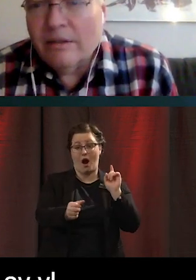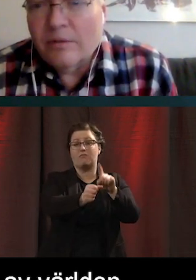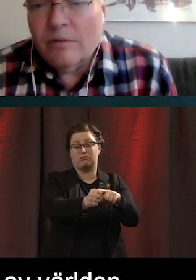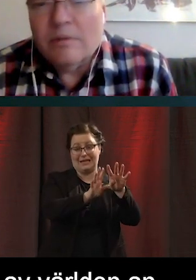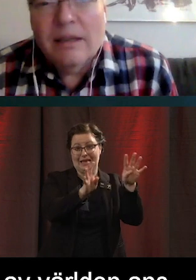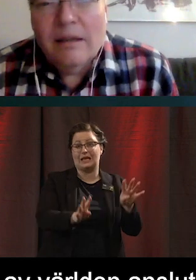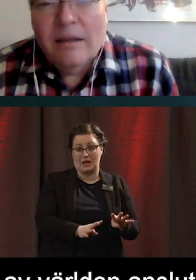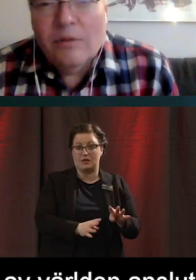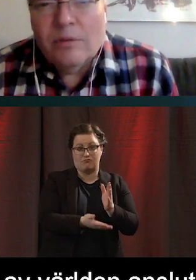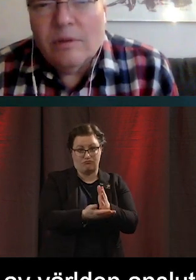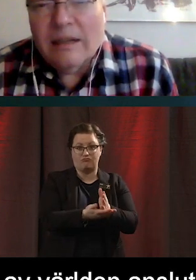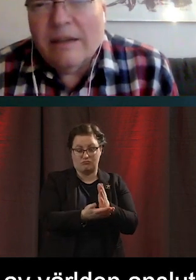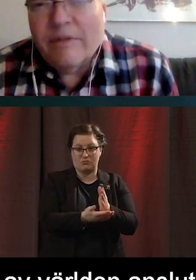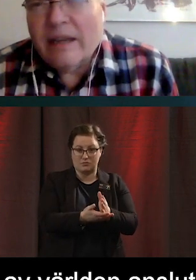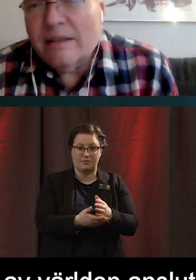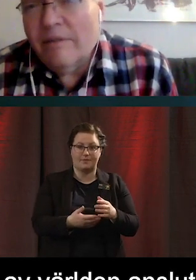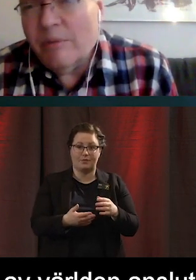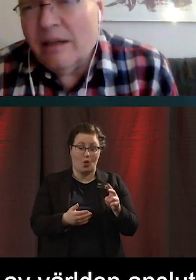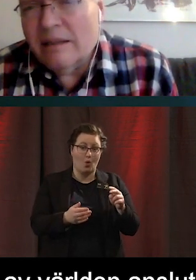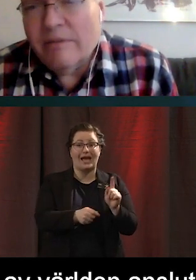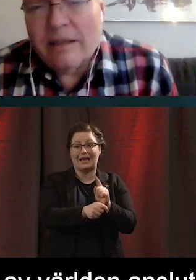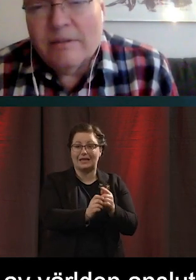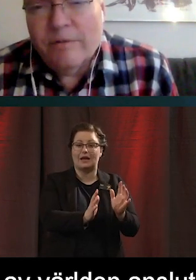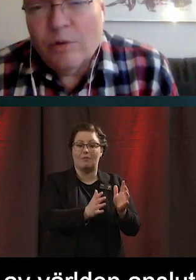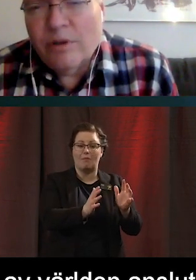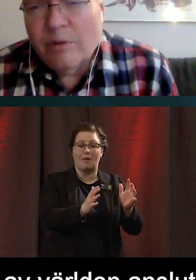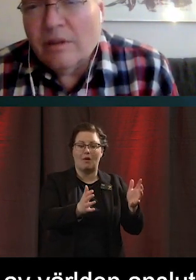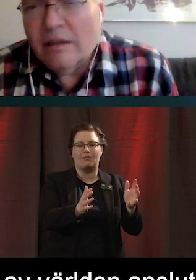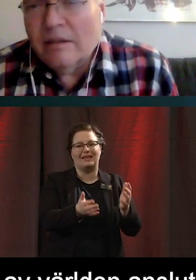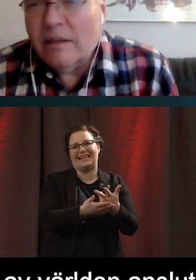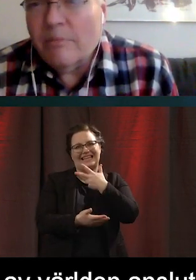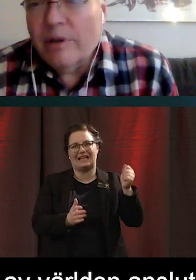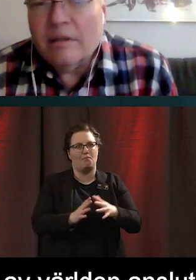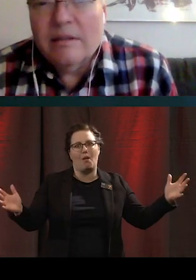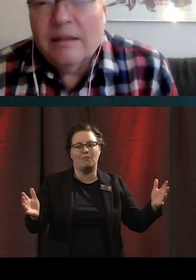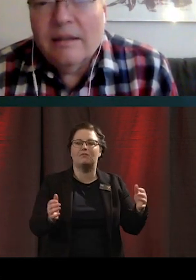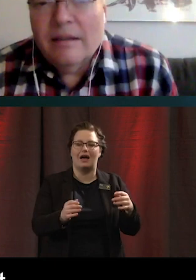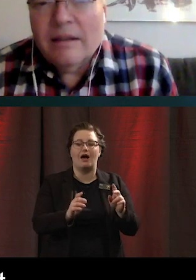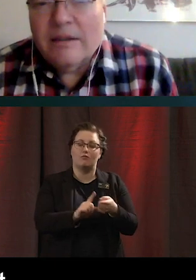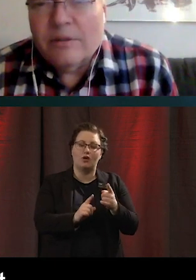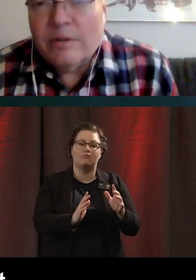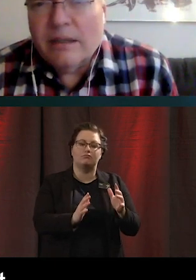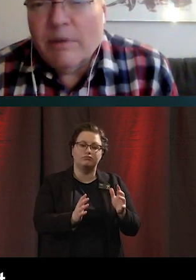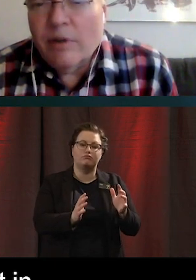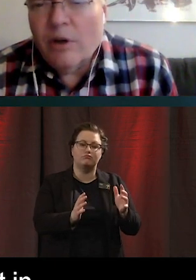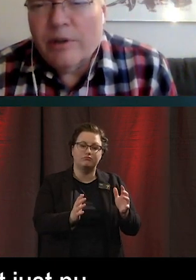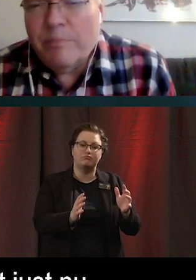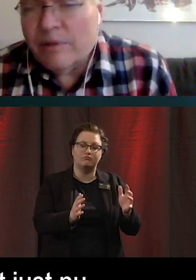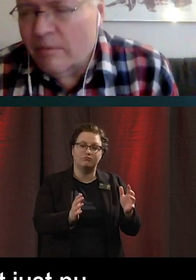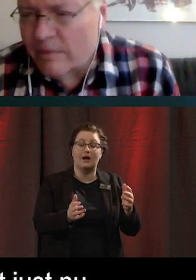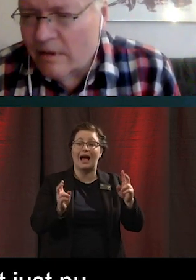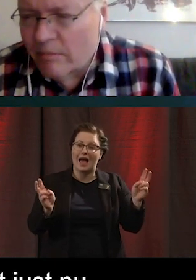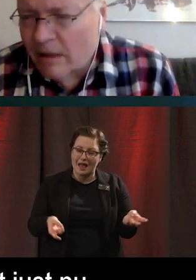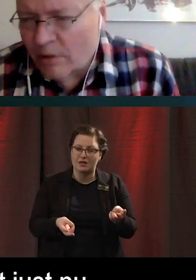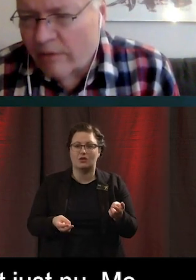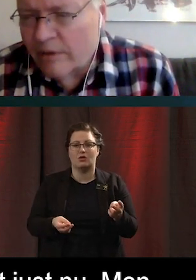redan. Och andelen växer även om den kanske inte växer fort nu utan den har börjat kanske stå still. Men vi har grupper